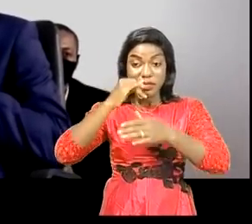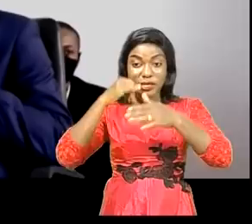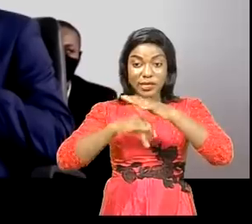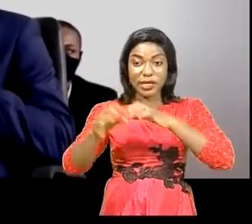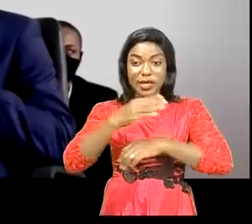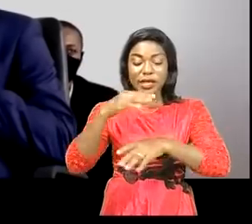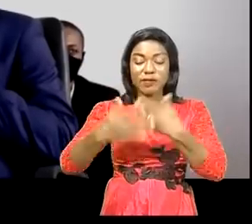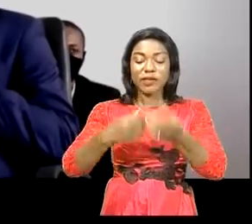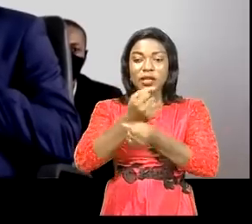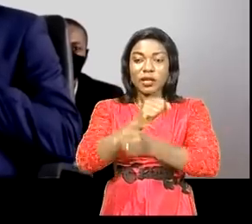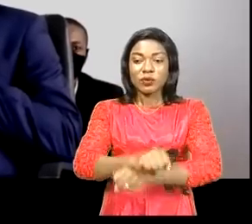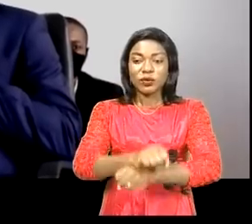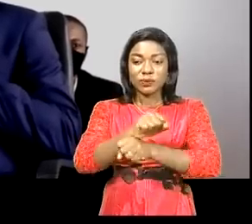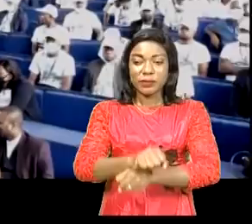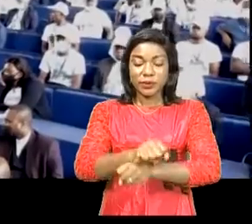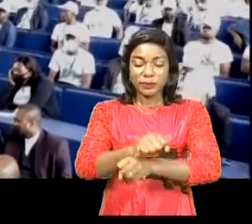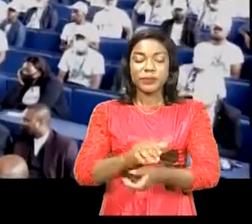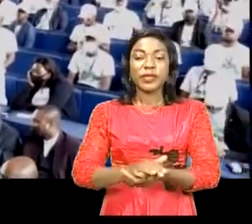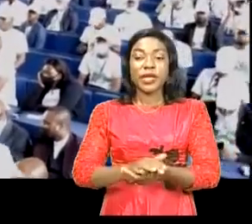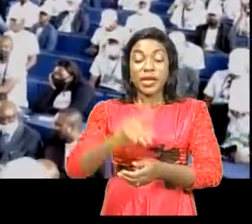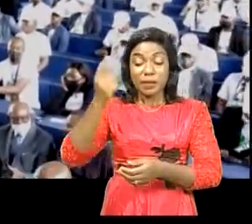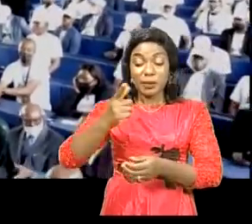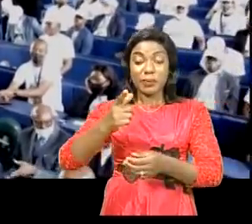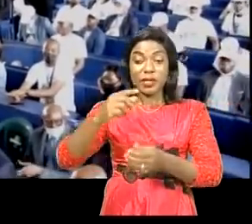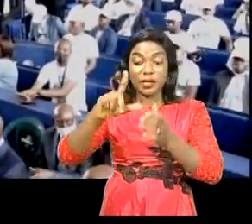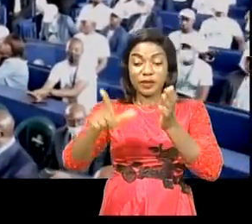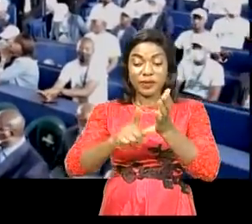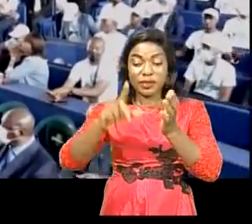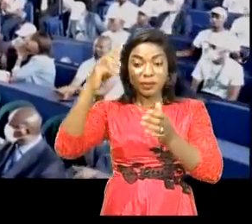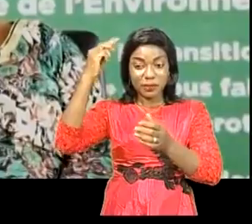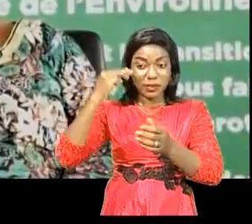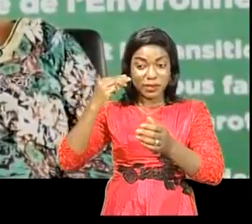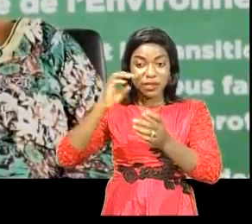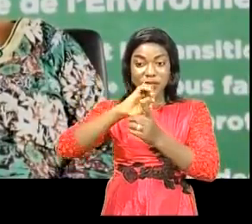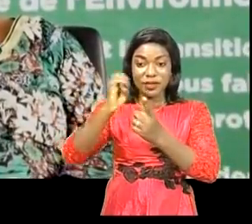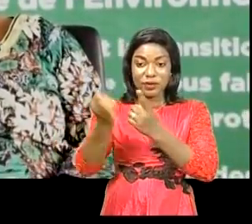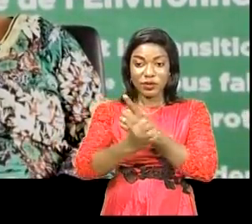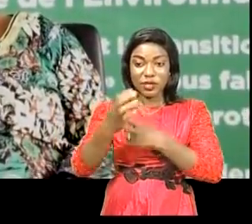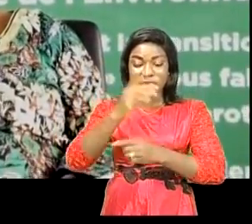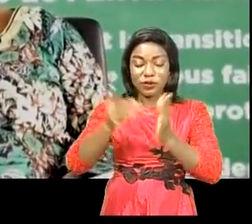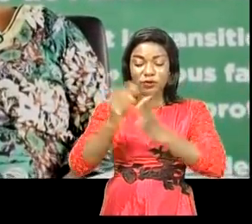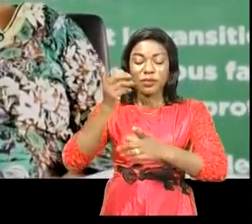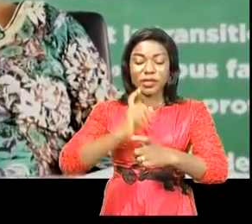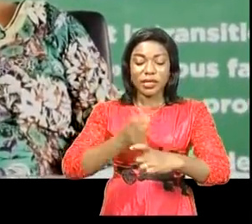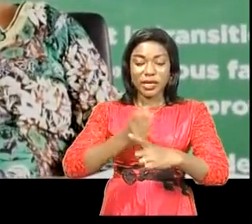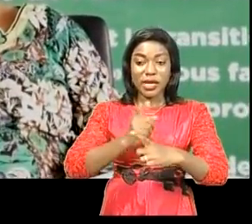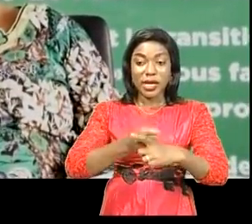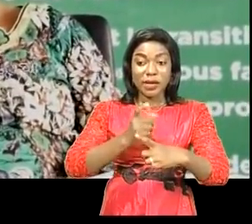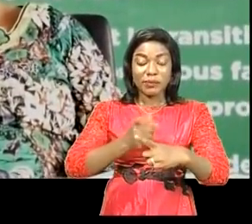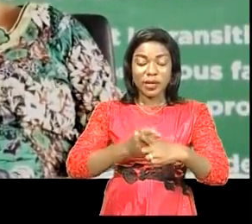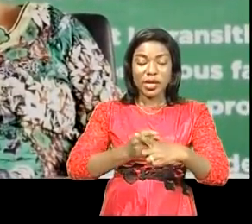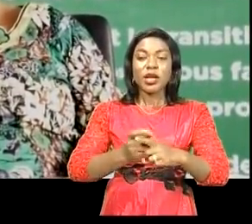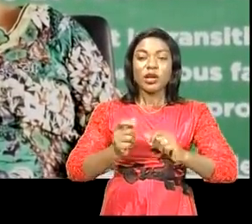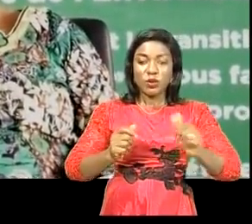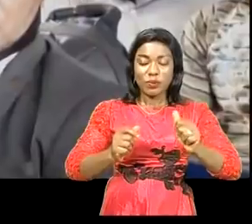Coutumières, Daniel Asselo. La vice-première ministre, ministre de l'Environnement et Développement Durable, Ève Bazaïba Massoudi,